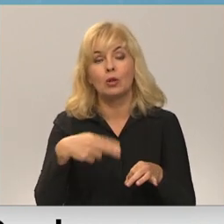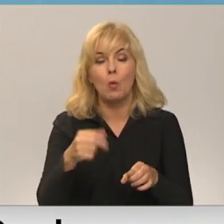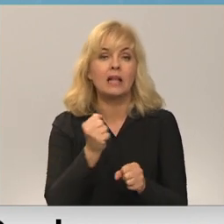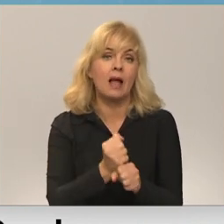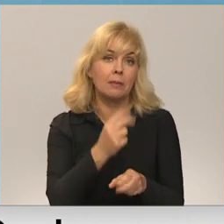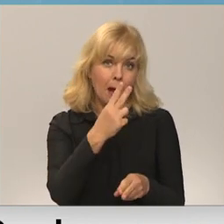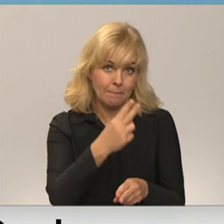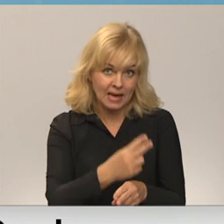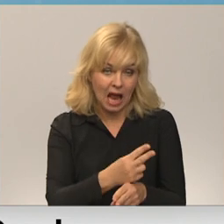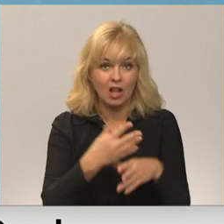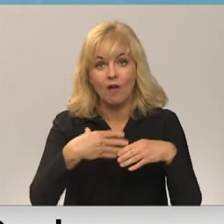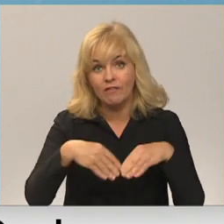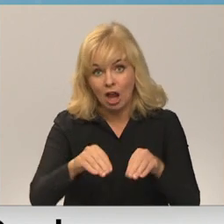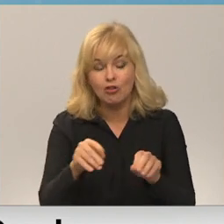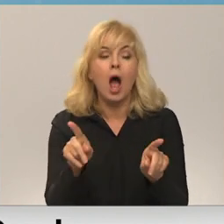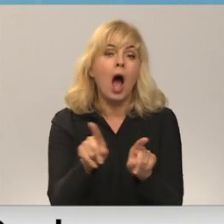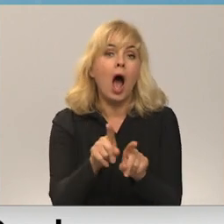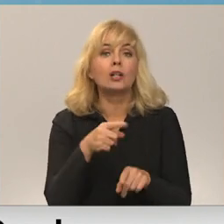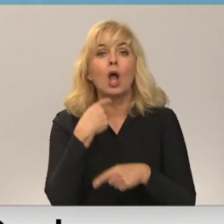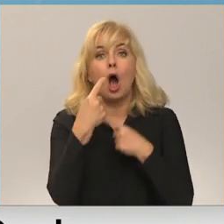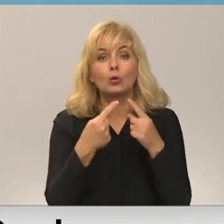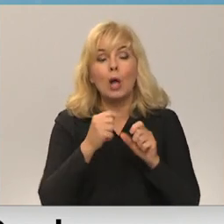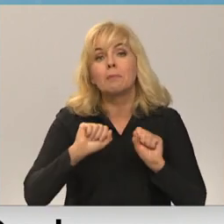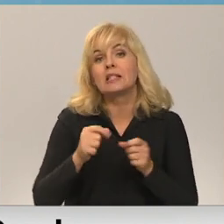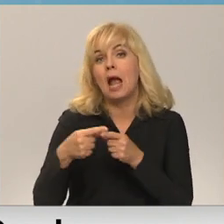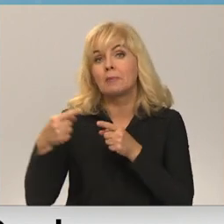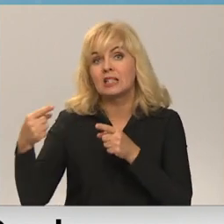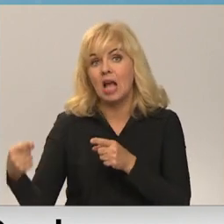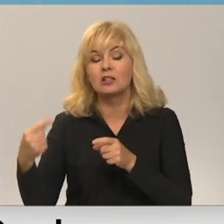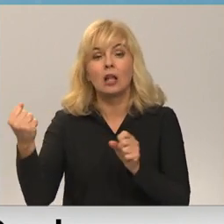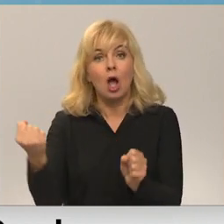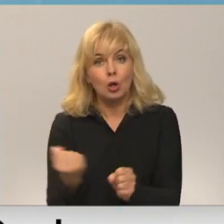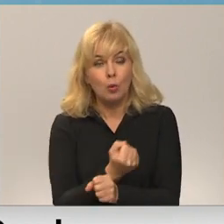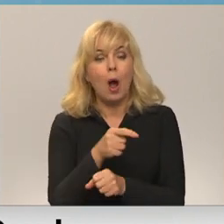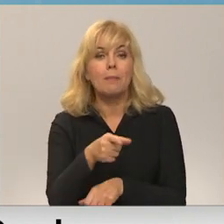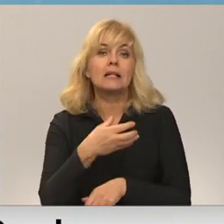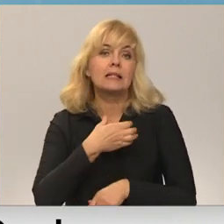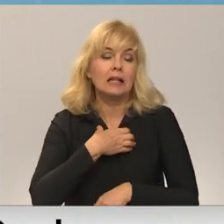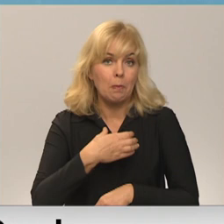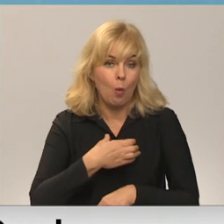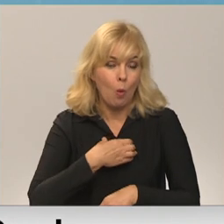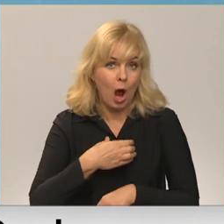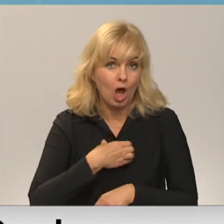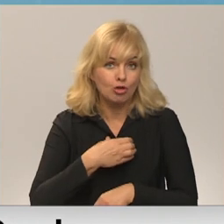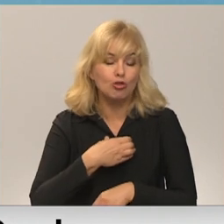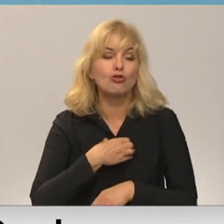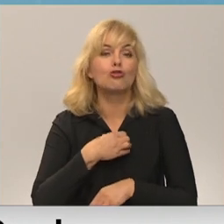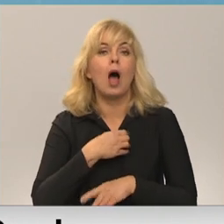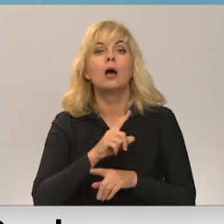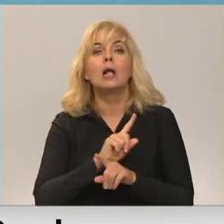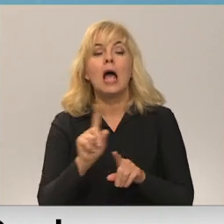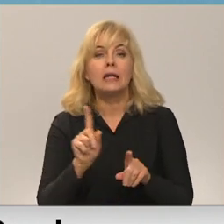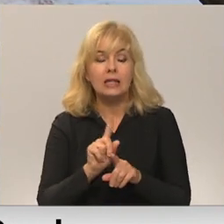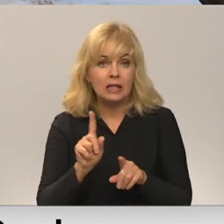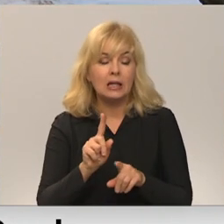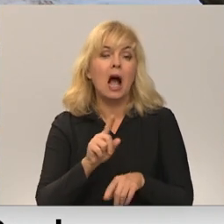Mēs runājam arī par to, ka ziems sezonā tomēr arī šī tas limošanas ir fāze,